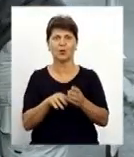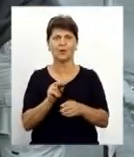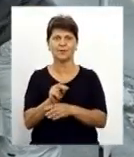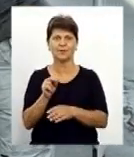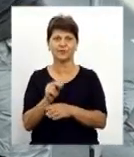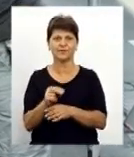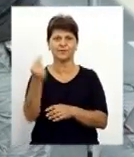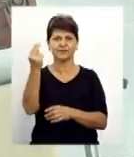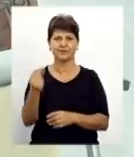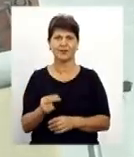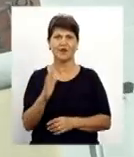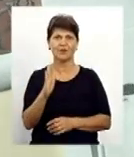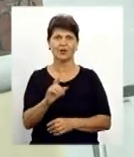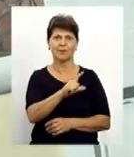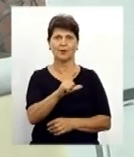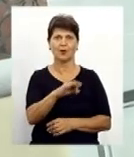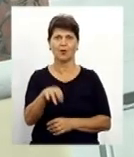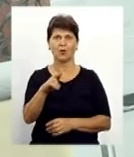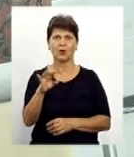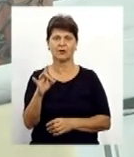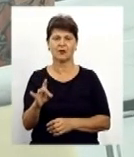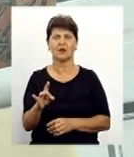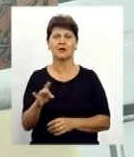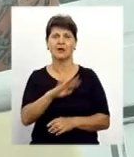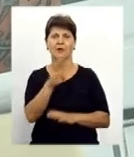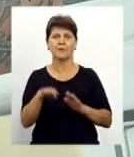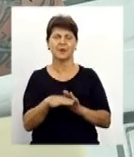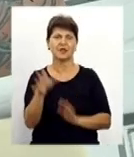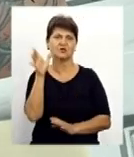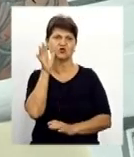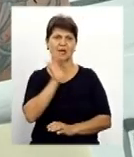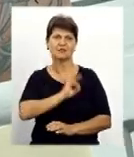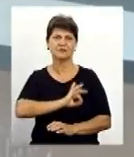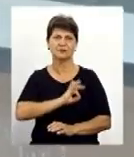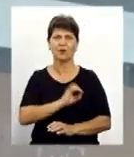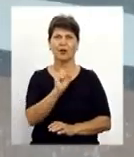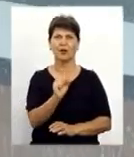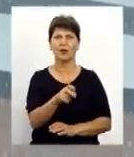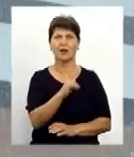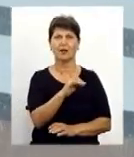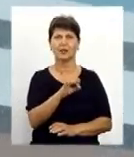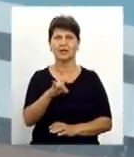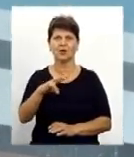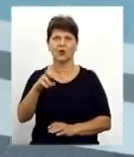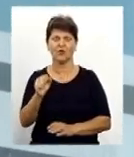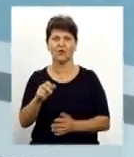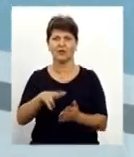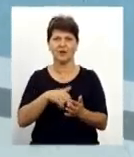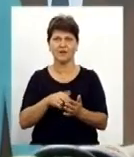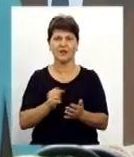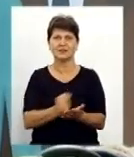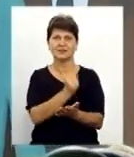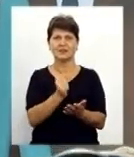Володимир Ходак. Розповідає, під час робіт використовували акрилові фарби, потім зображення закріплювали лаком.